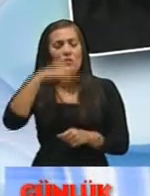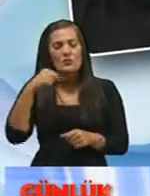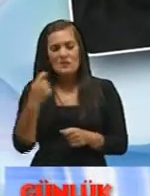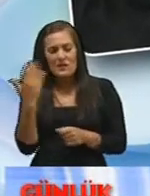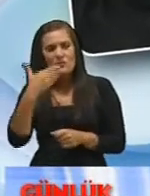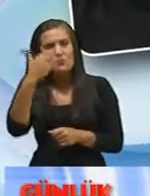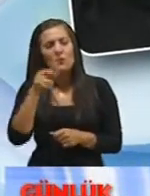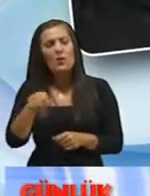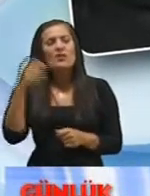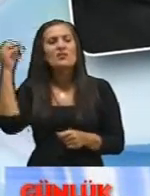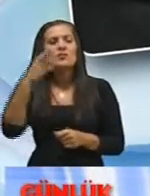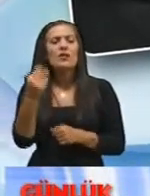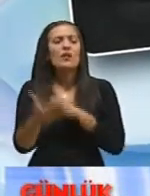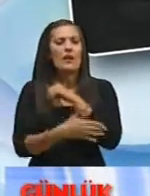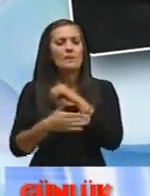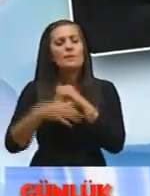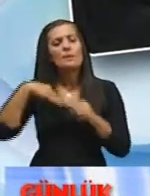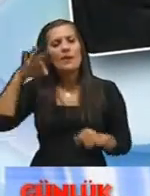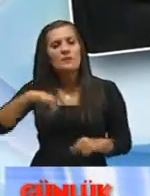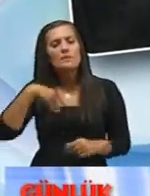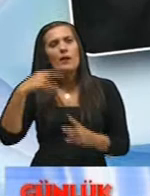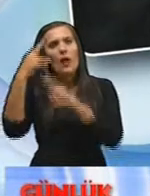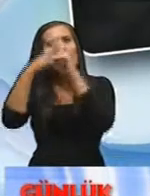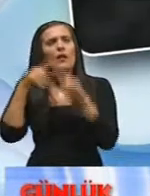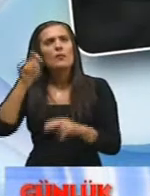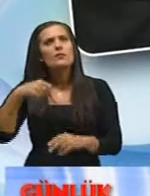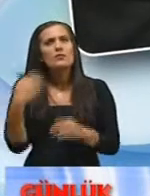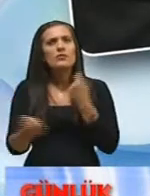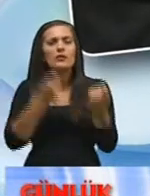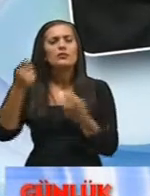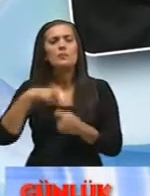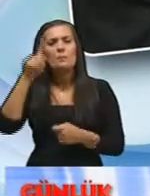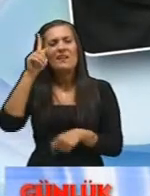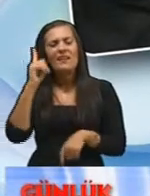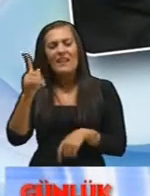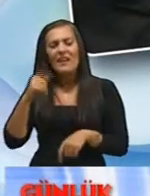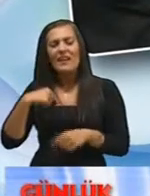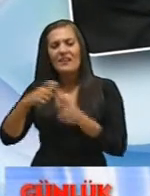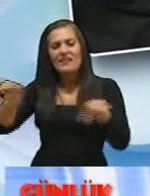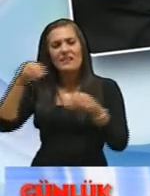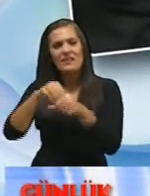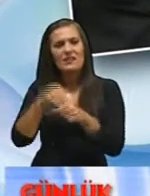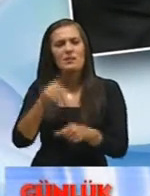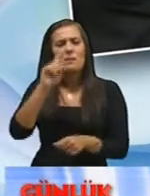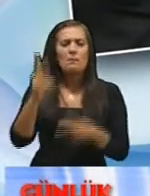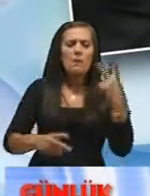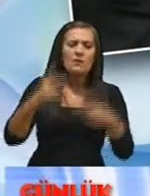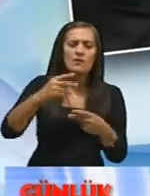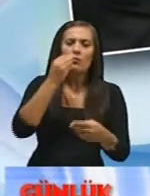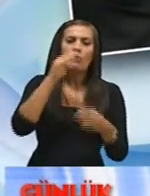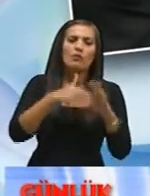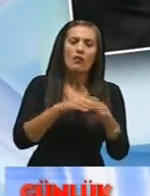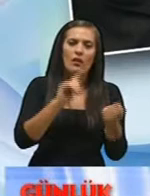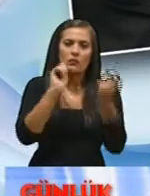yardımcıdır biraz daha derinliğe girin ben şimdi tabii hayal etmeye çalışıyorum yani bir tek sahnede bazen mutfağa